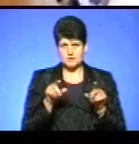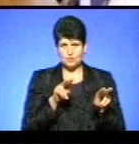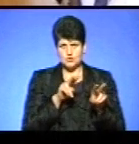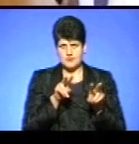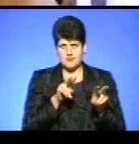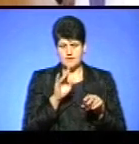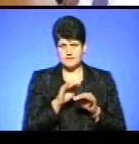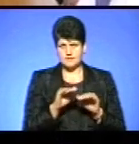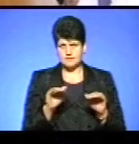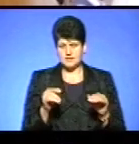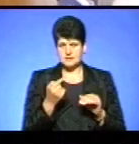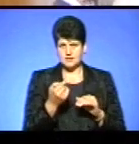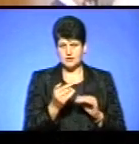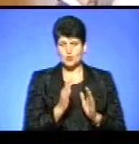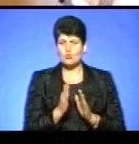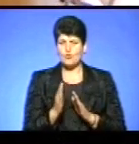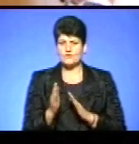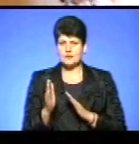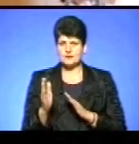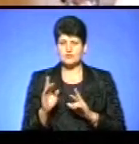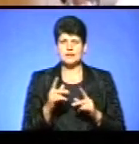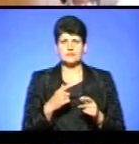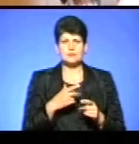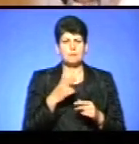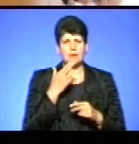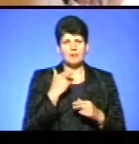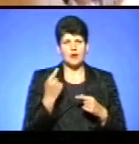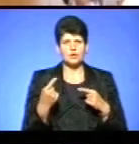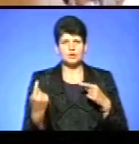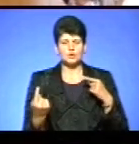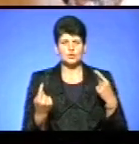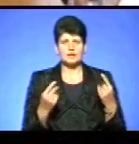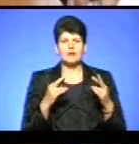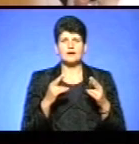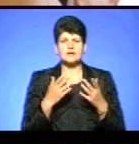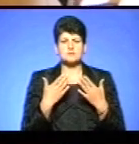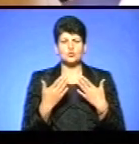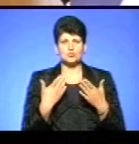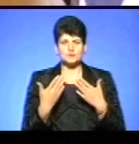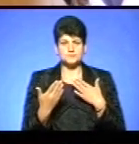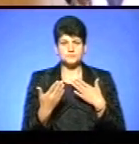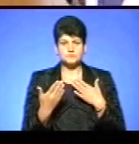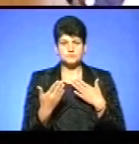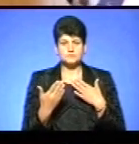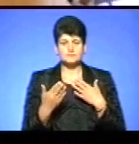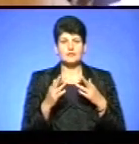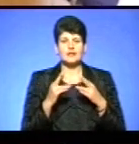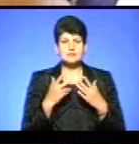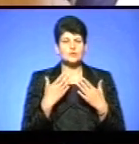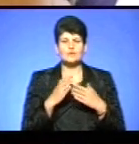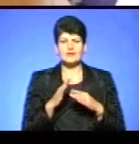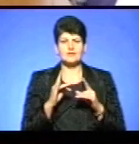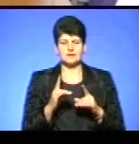дітьми, за їхньою поведінкою, як вони привикають один до одного, як спілкуються. Як спілкуються не тільки між